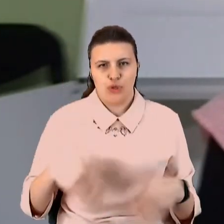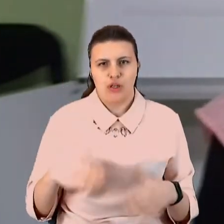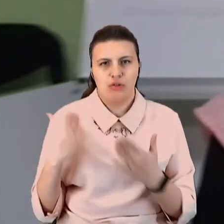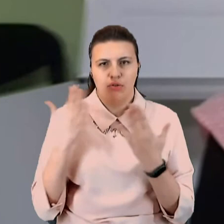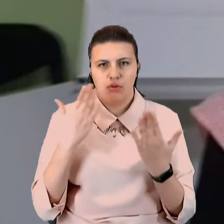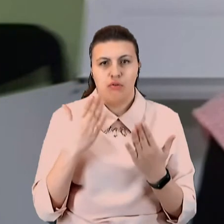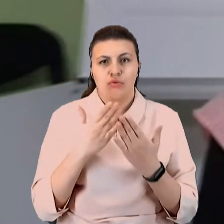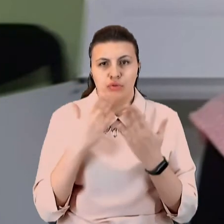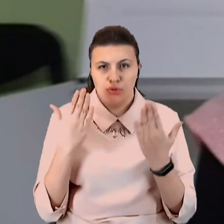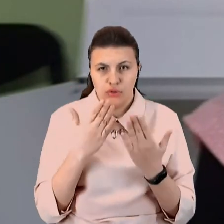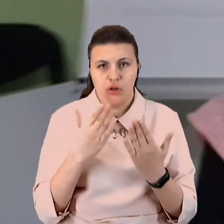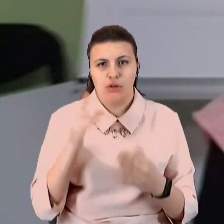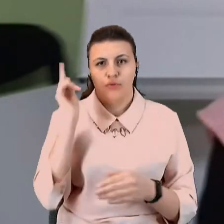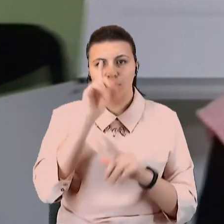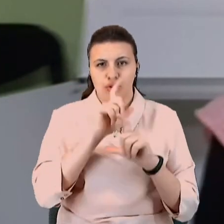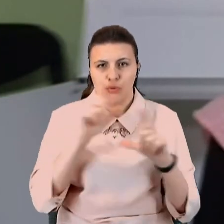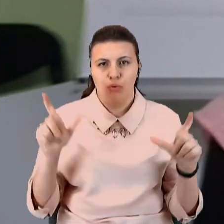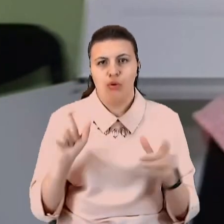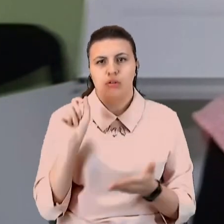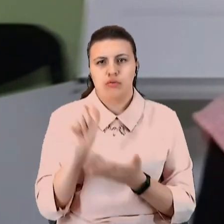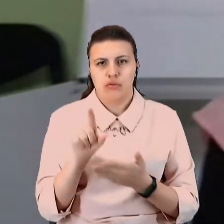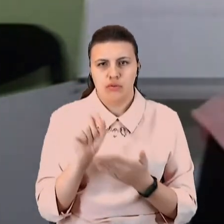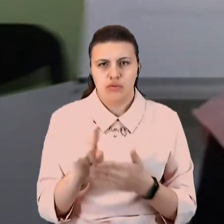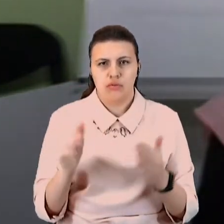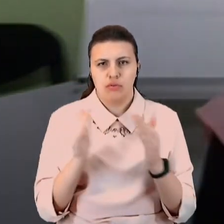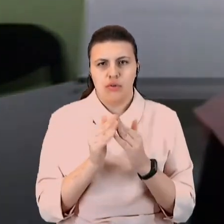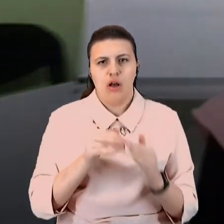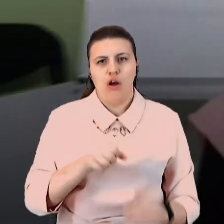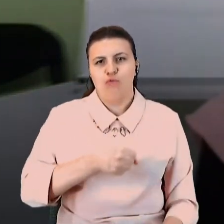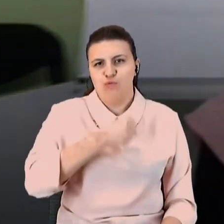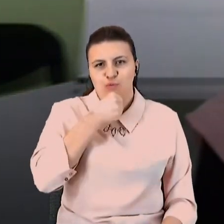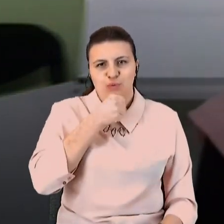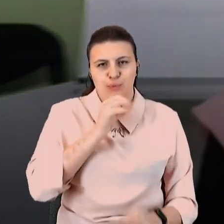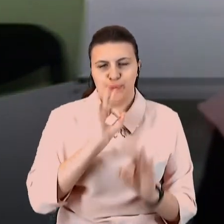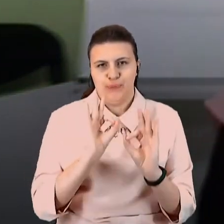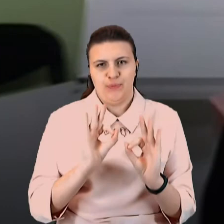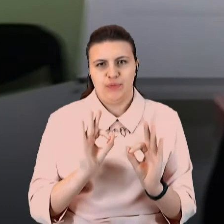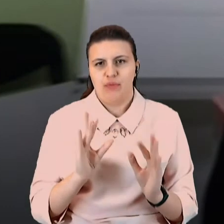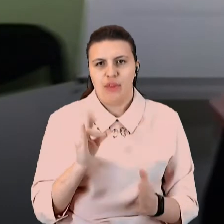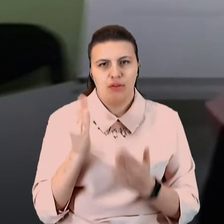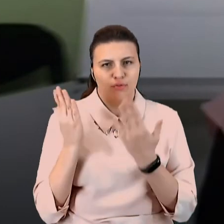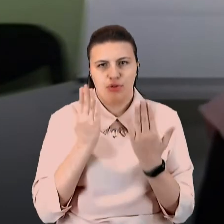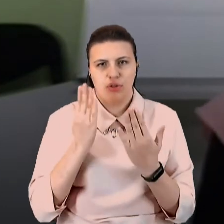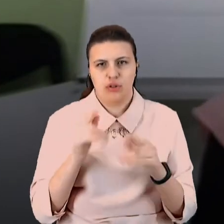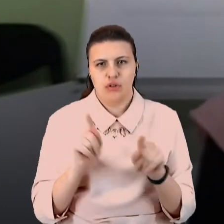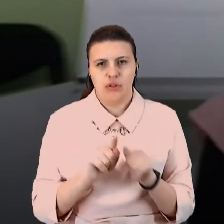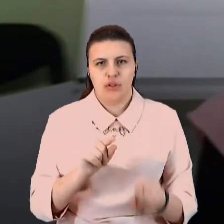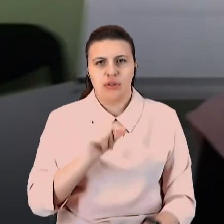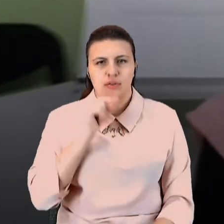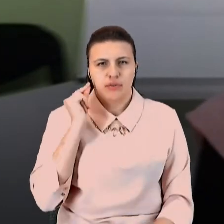читають в школі, вони отримують домашнє завдання, а от не читають дорослі. І ми робимо такий хитрий трюк через